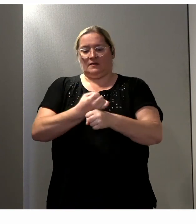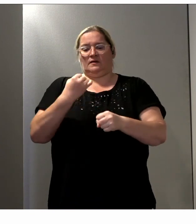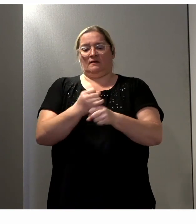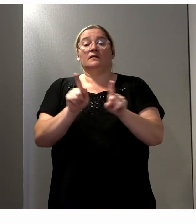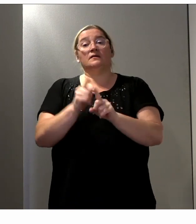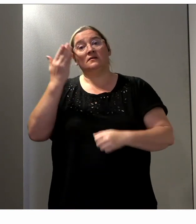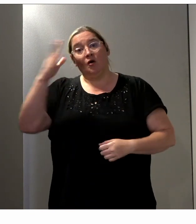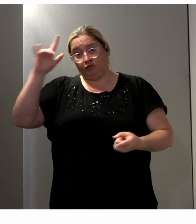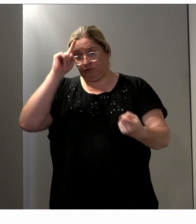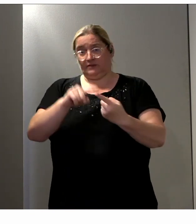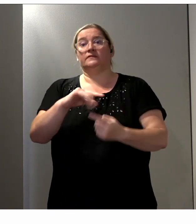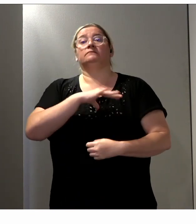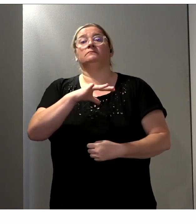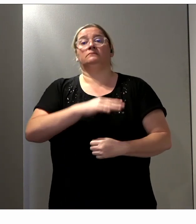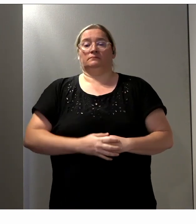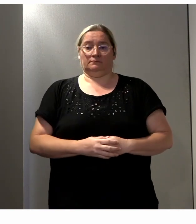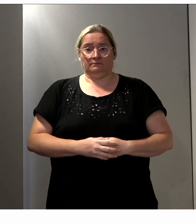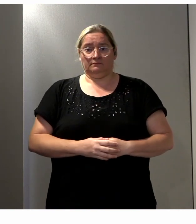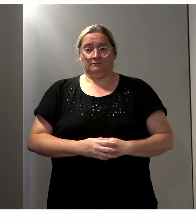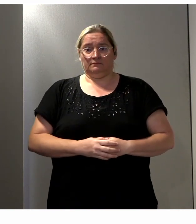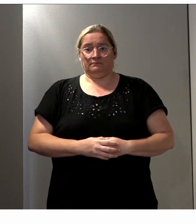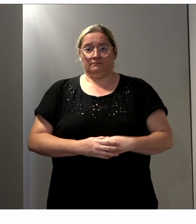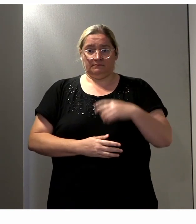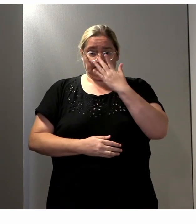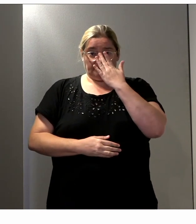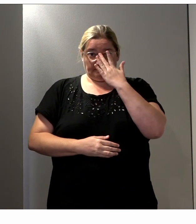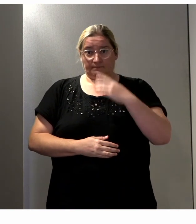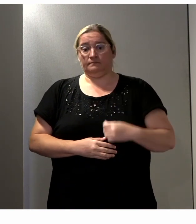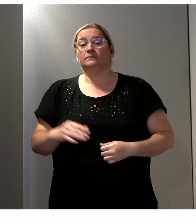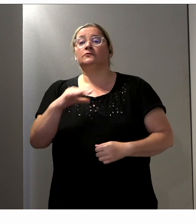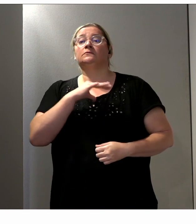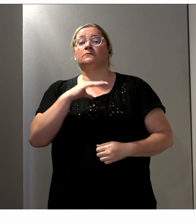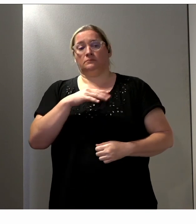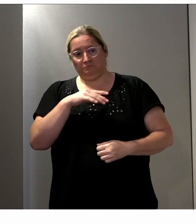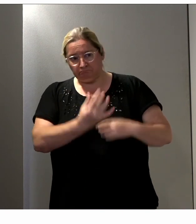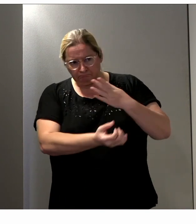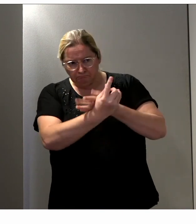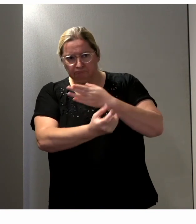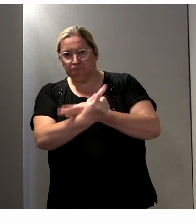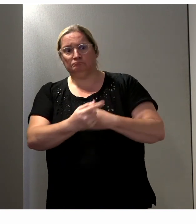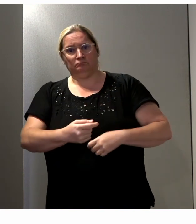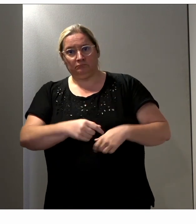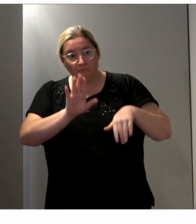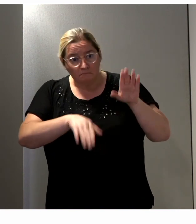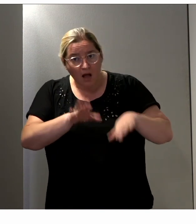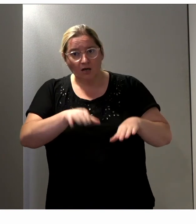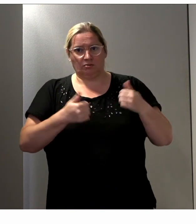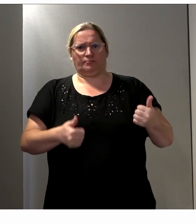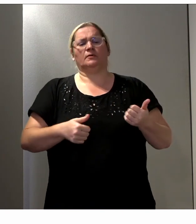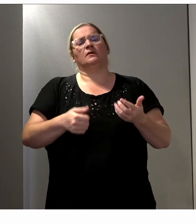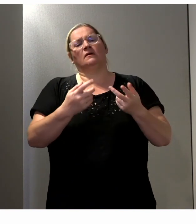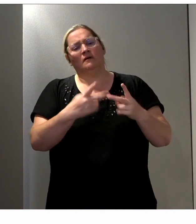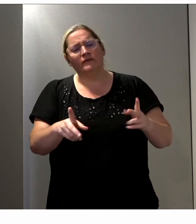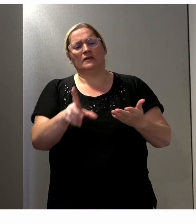objectif.'est comme vous l'avez dit très précisément, il y des bonnes pratiques qui sont mises en place par les collectivités